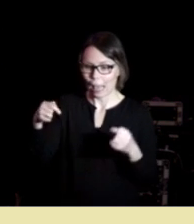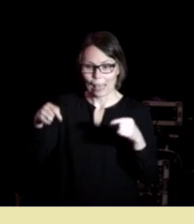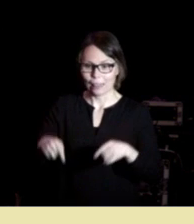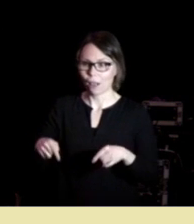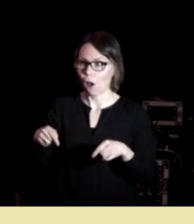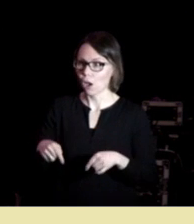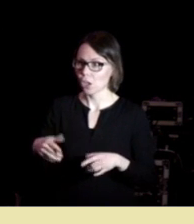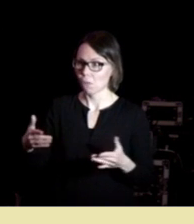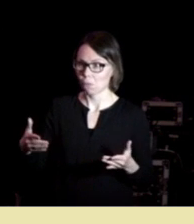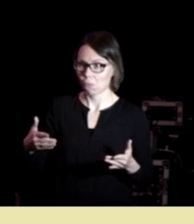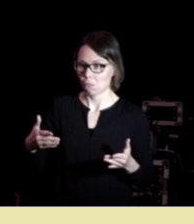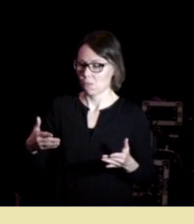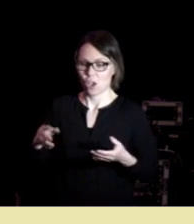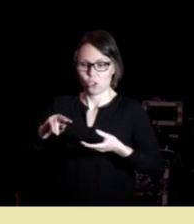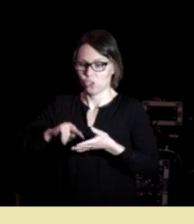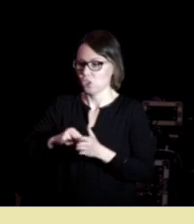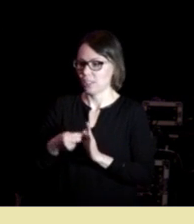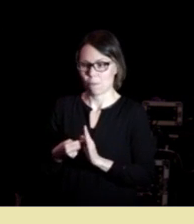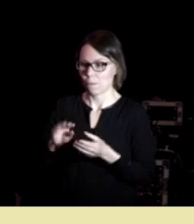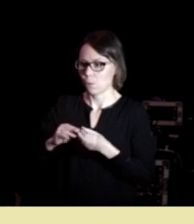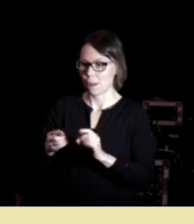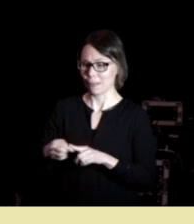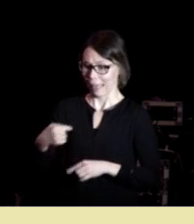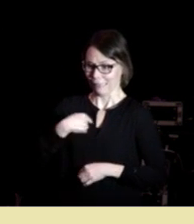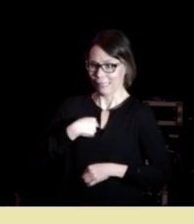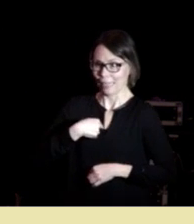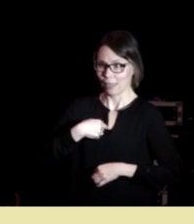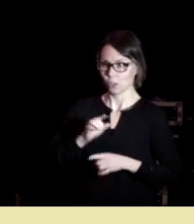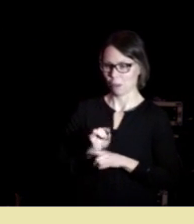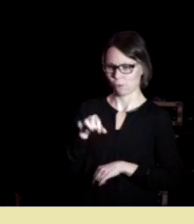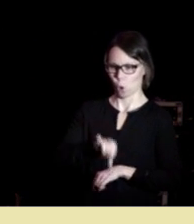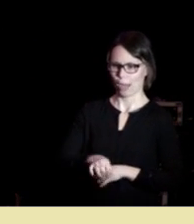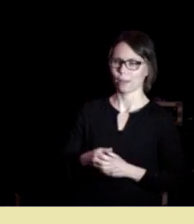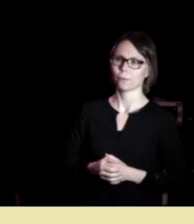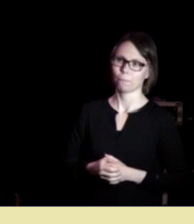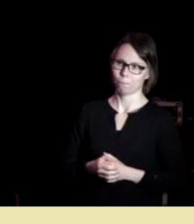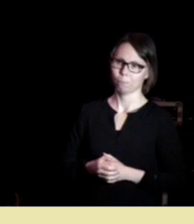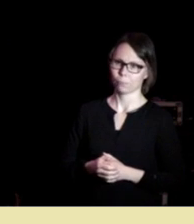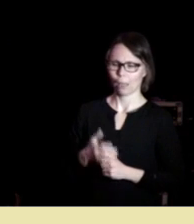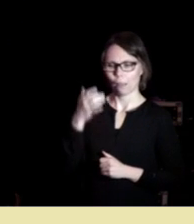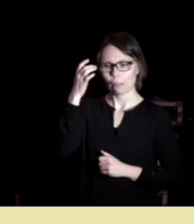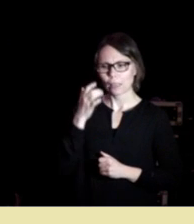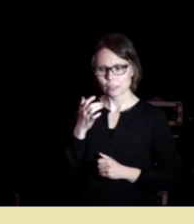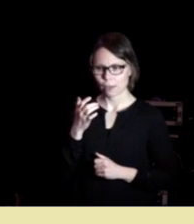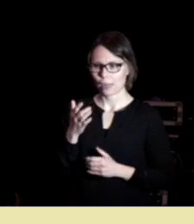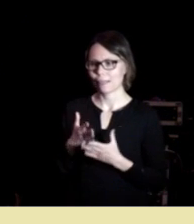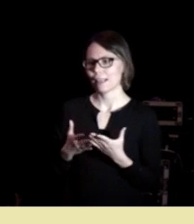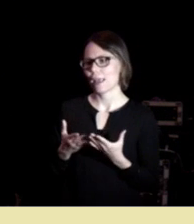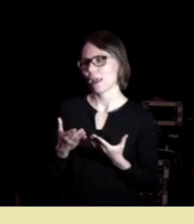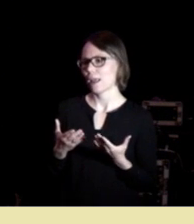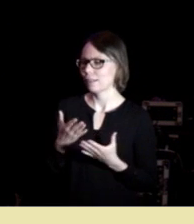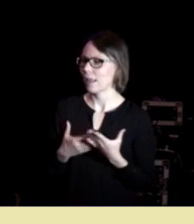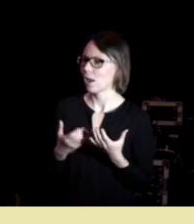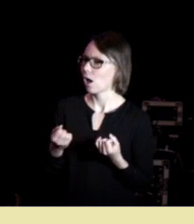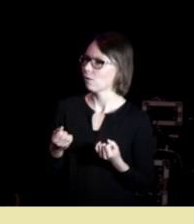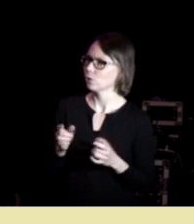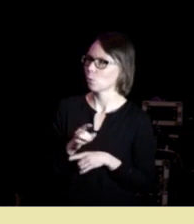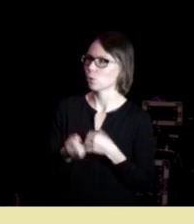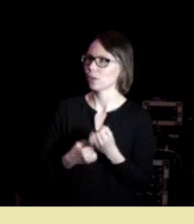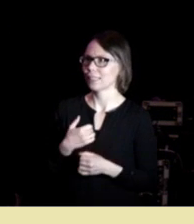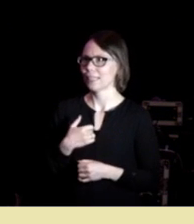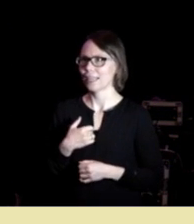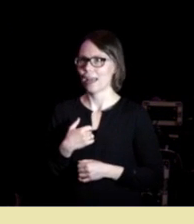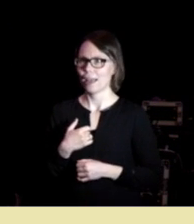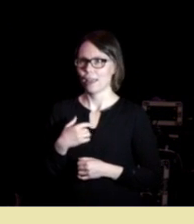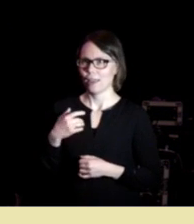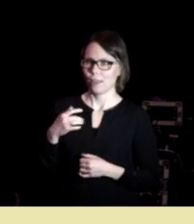er det ikke systemet som er problemet, det er jeg som er for dårlig. Og det er dessverre en del av det som gjør at jeg kan få en